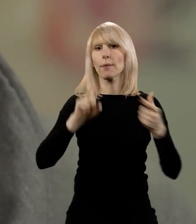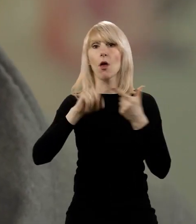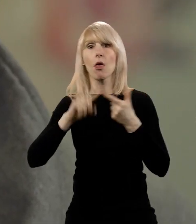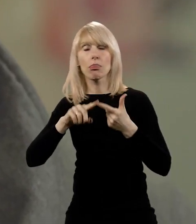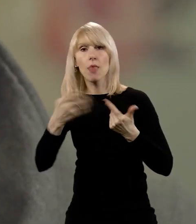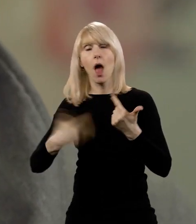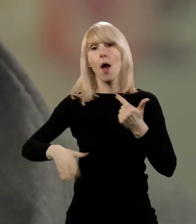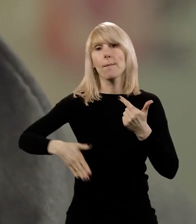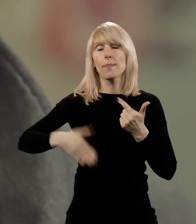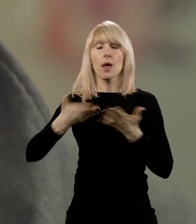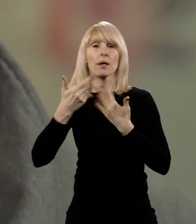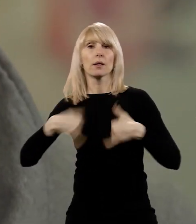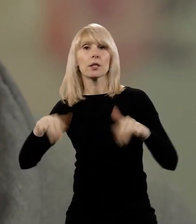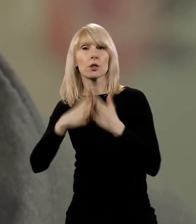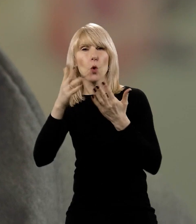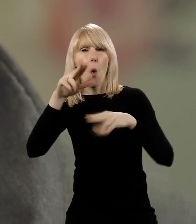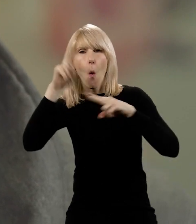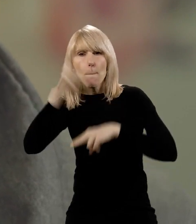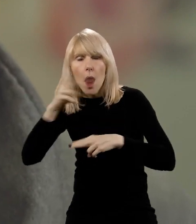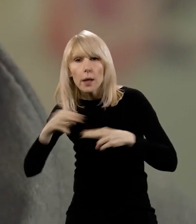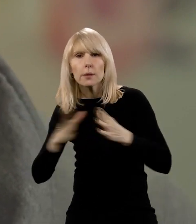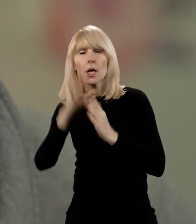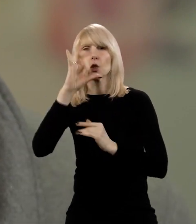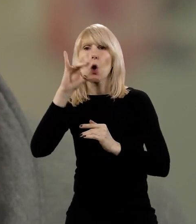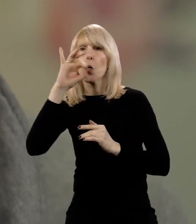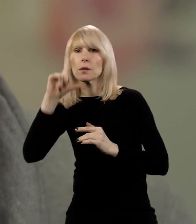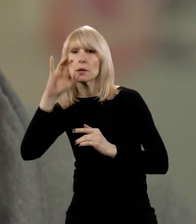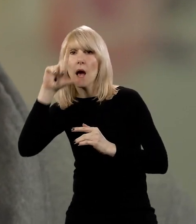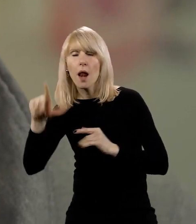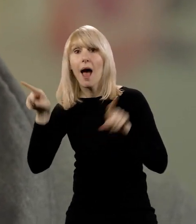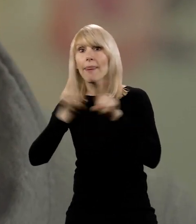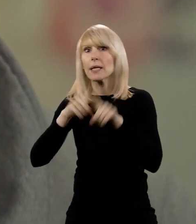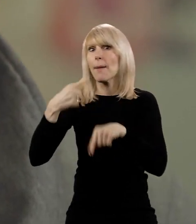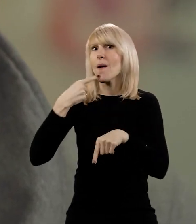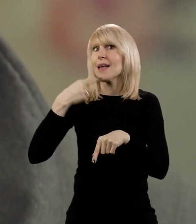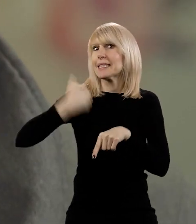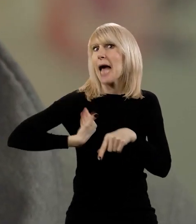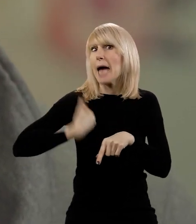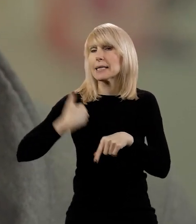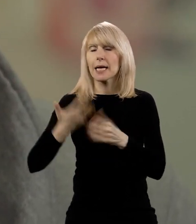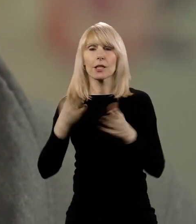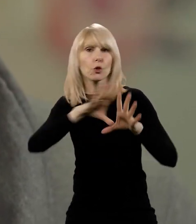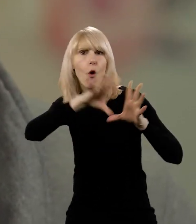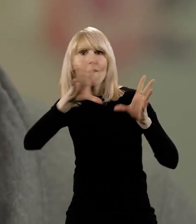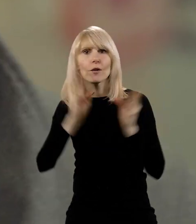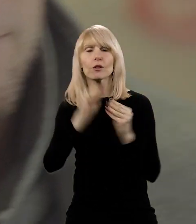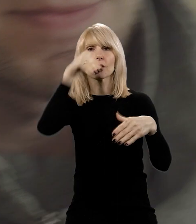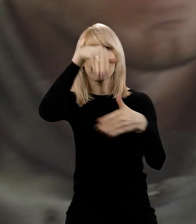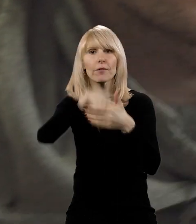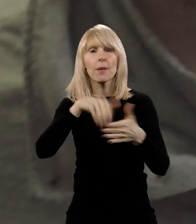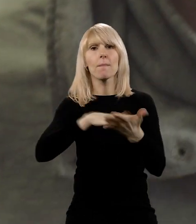dogoterapia, rytmika, sensoplastyka, zajęcia z snuzelem, a także zajęcia z języka angielskiego. Wszystkie odbywają się w wyposażonych